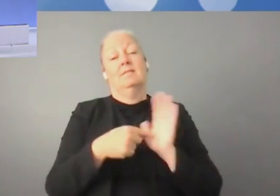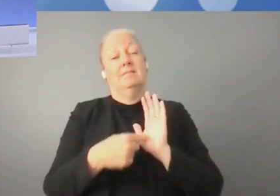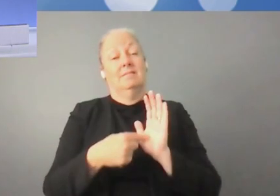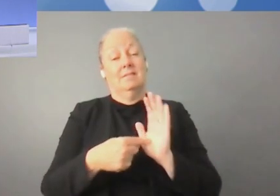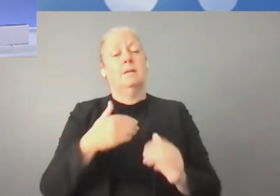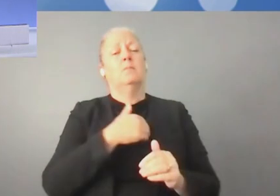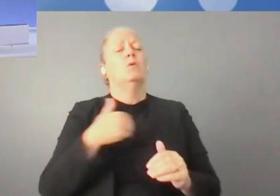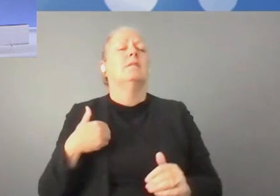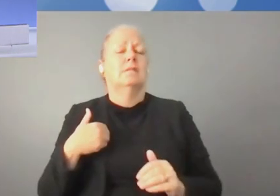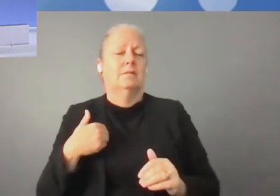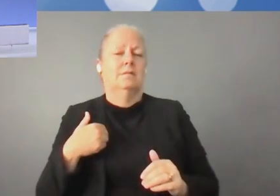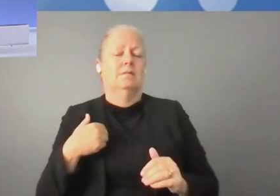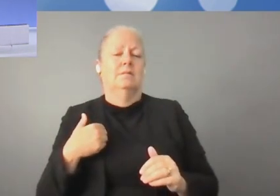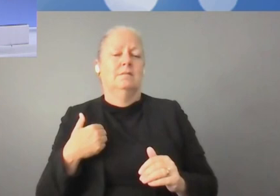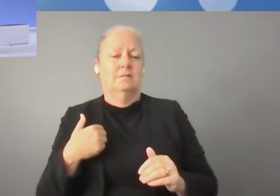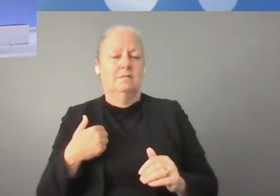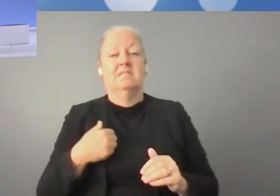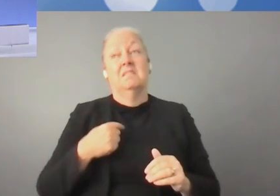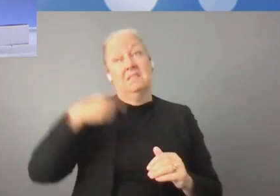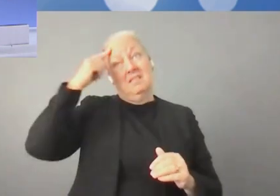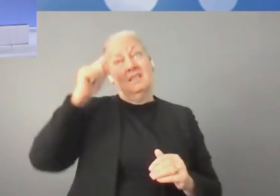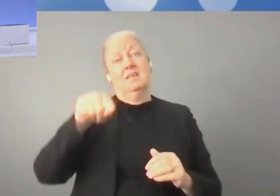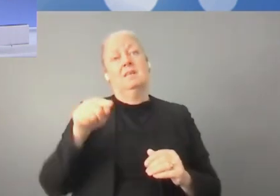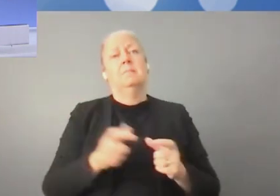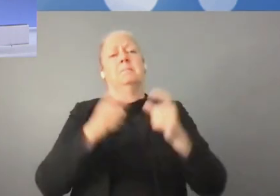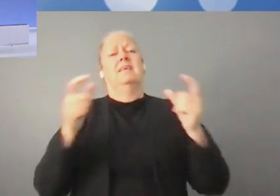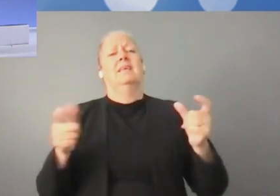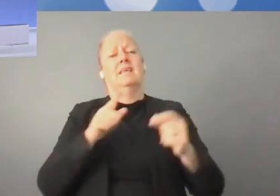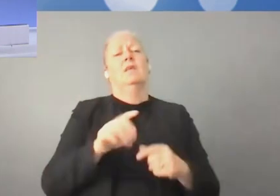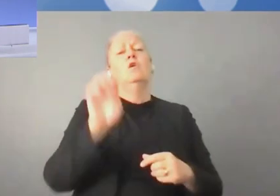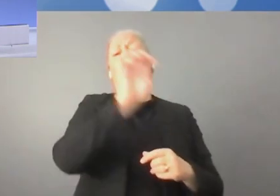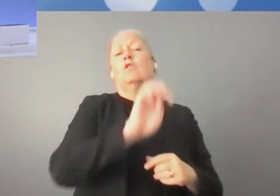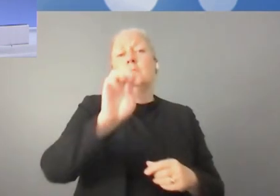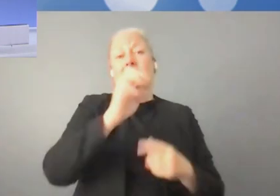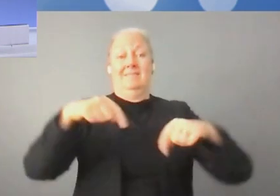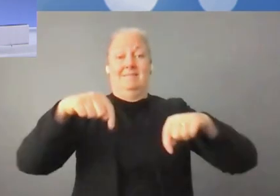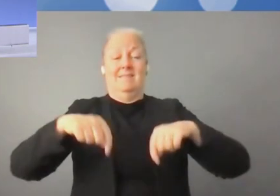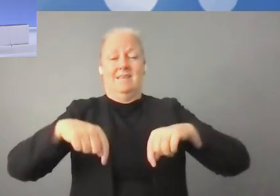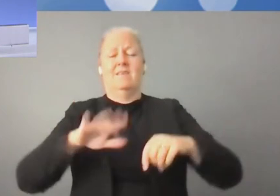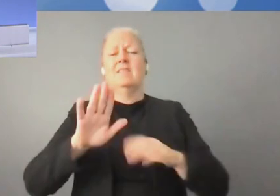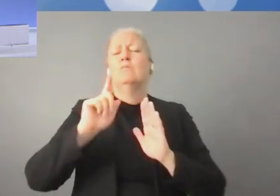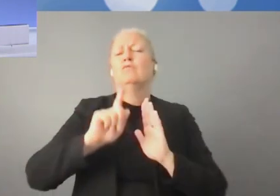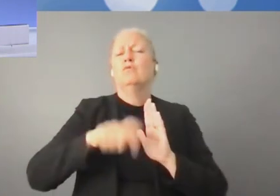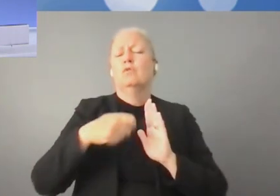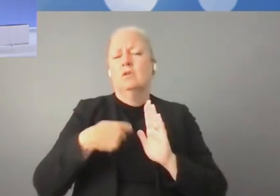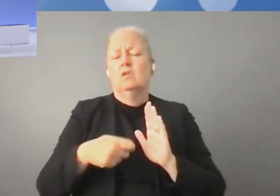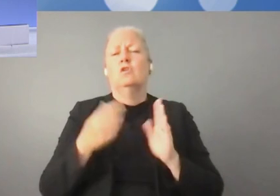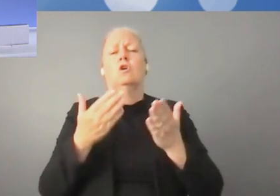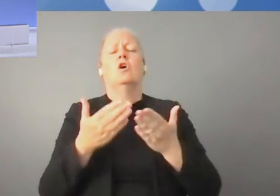suis tout à fait d'accord. Je donnerai encore un exemple de la Pologne. À présent, nous sommes en cours de la mise en œuvre